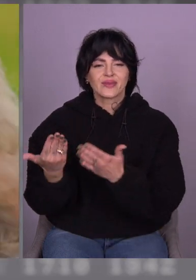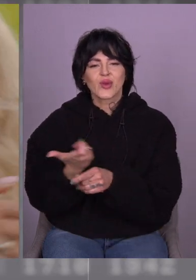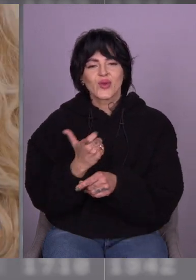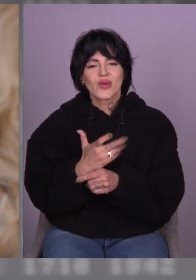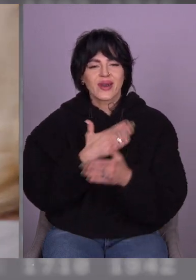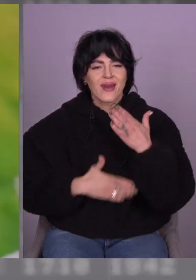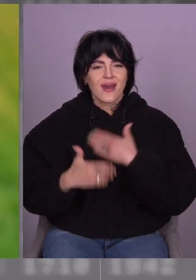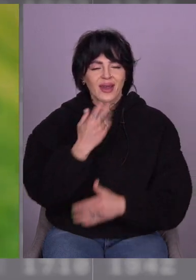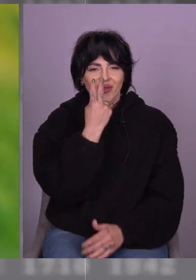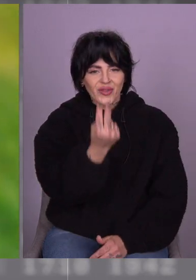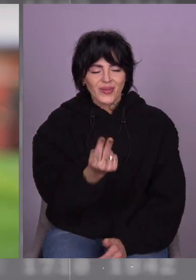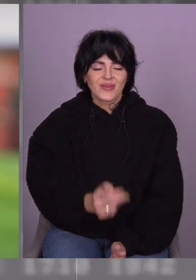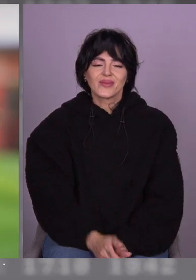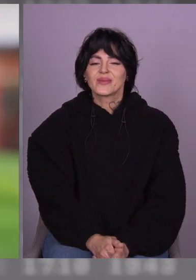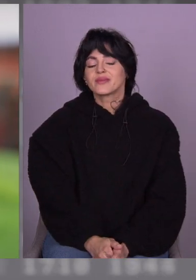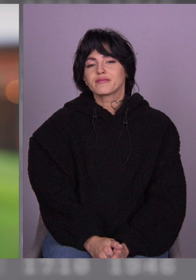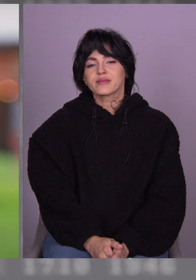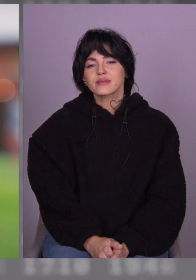Рада вас бачити.